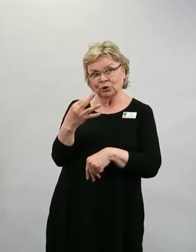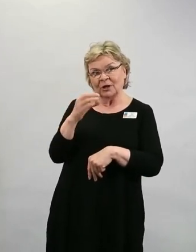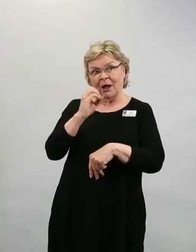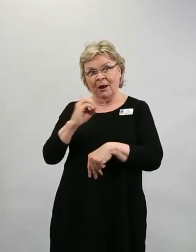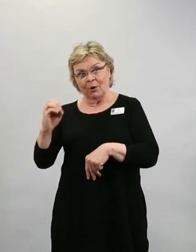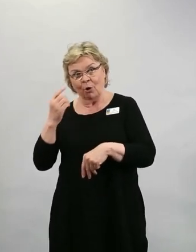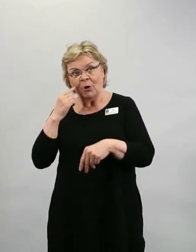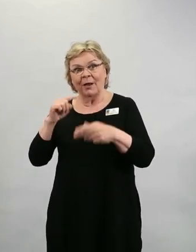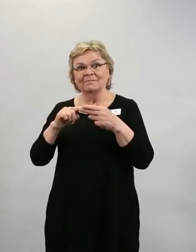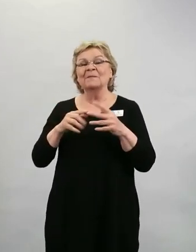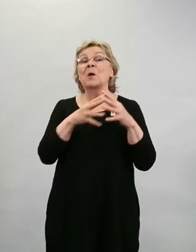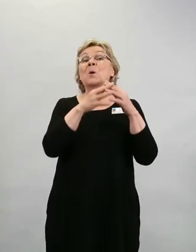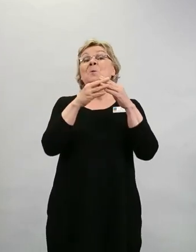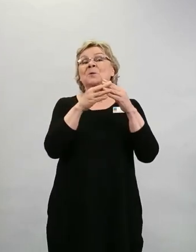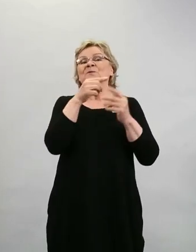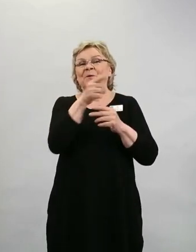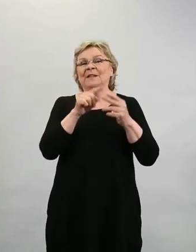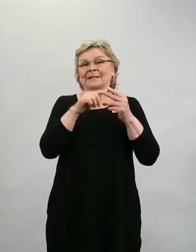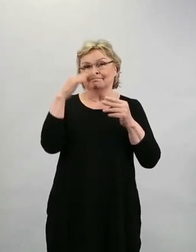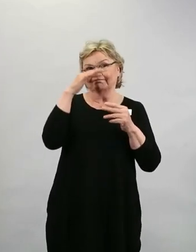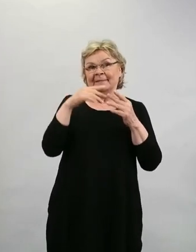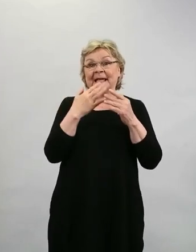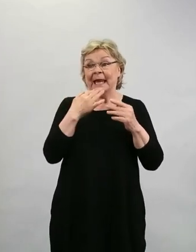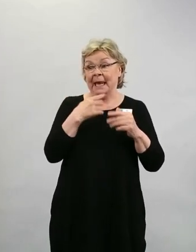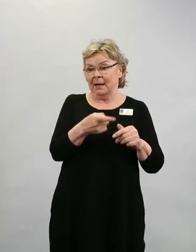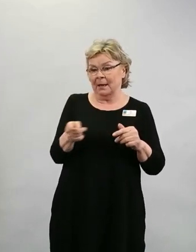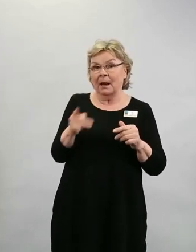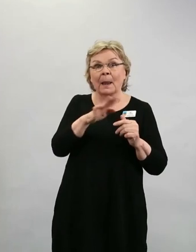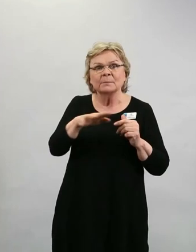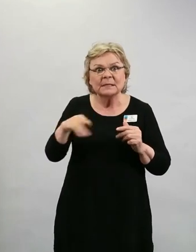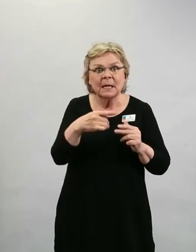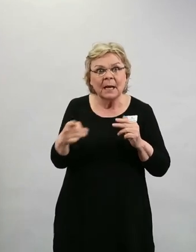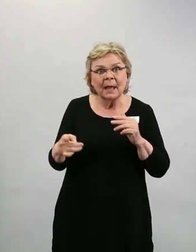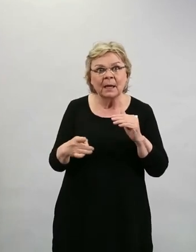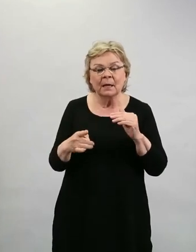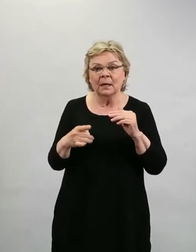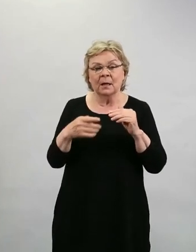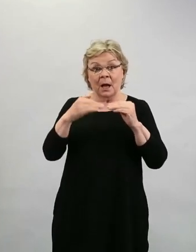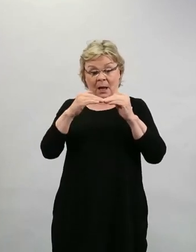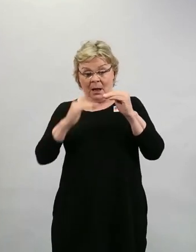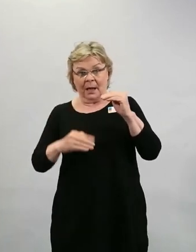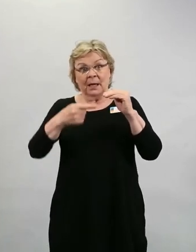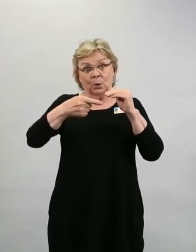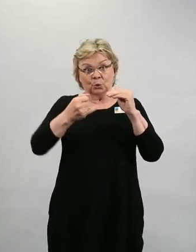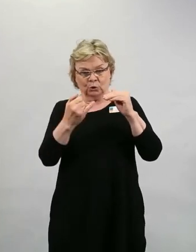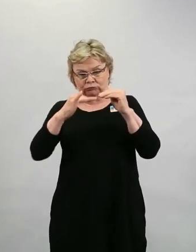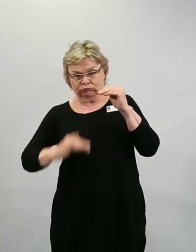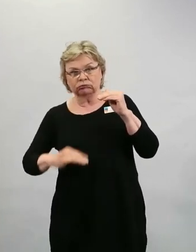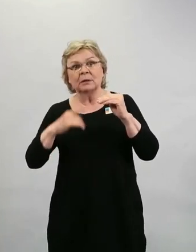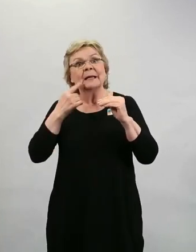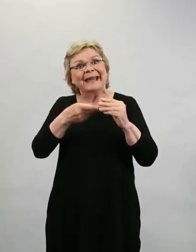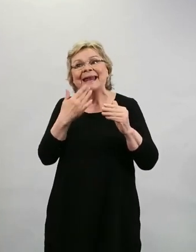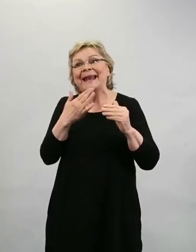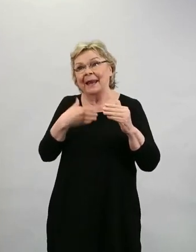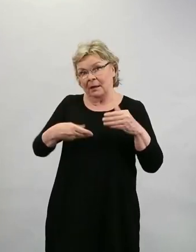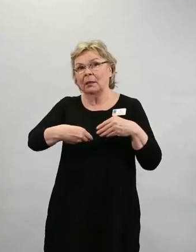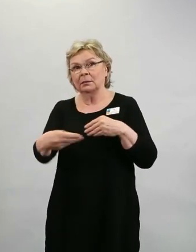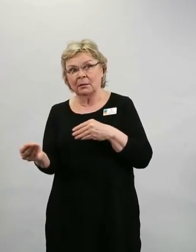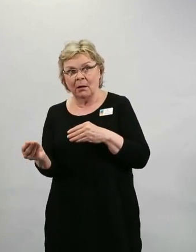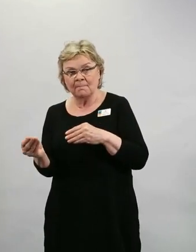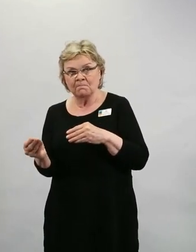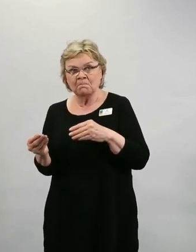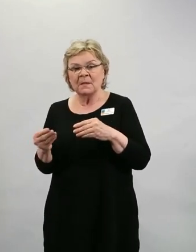siitä, että keille 12-15-vuotiaille rokotetta tulisi antaa. Euroopassa Euroopan lääkeviranomainen